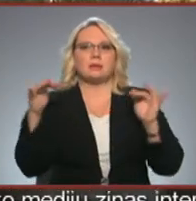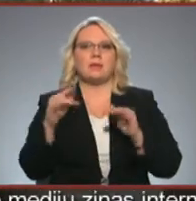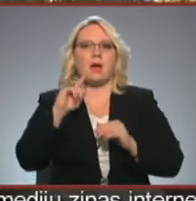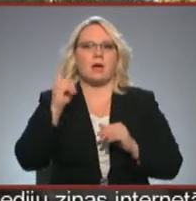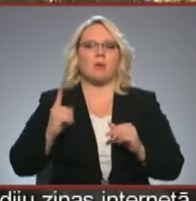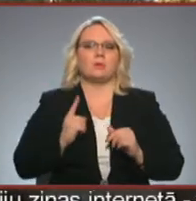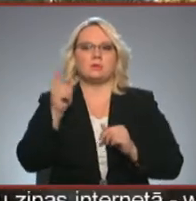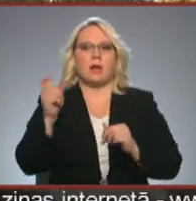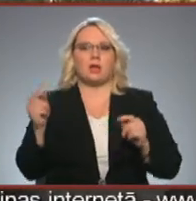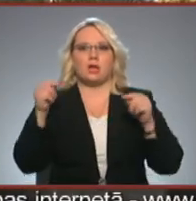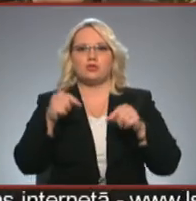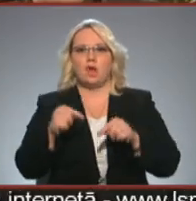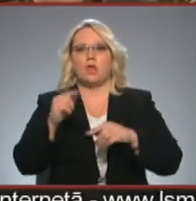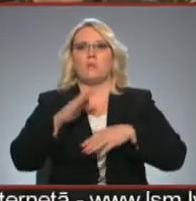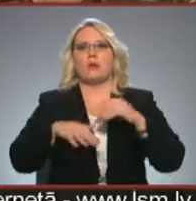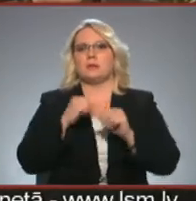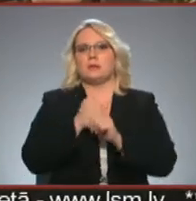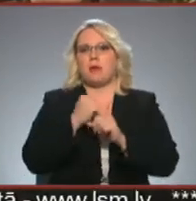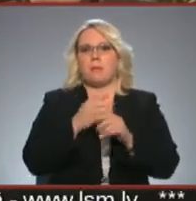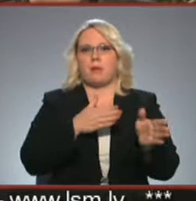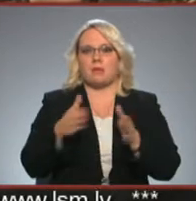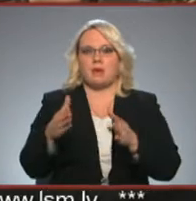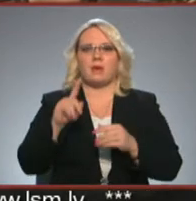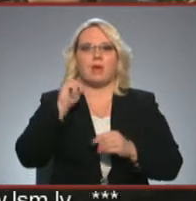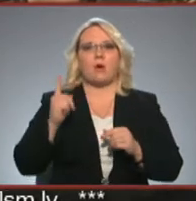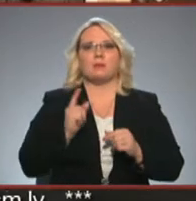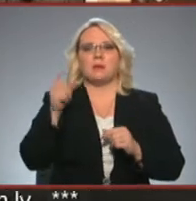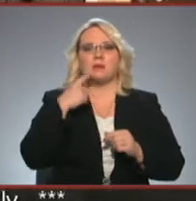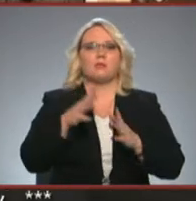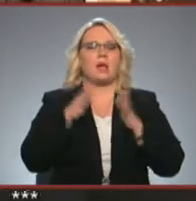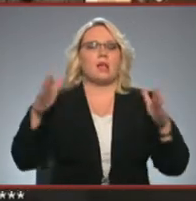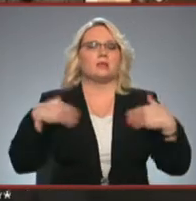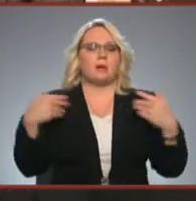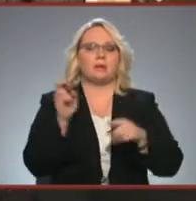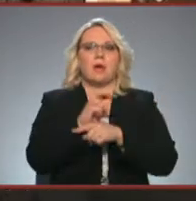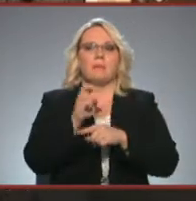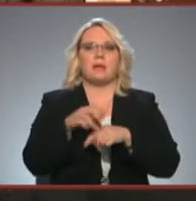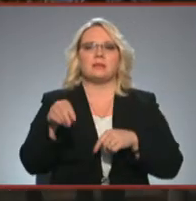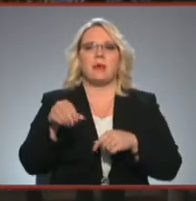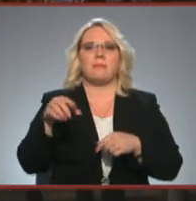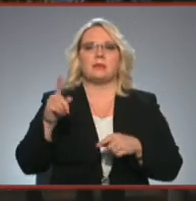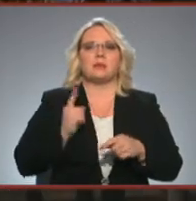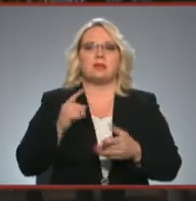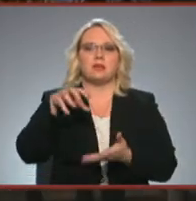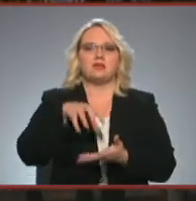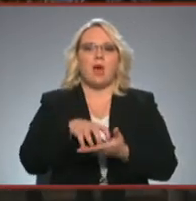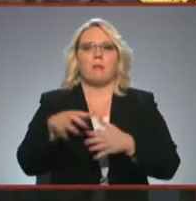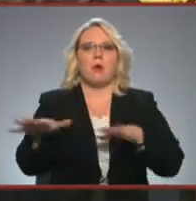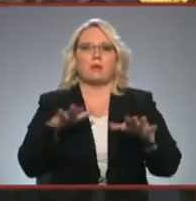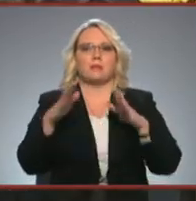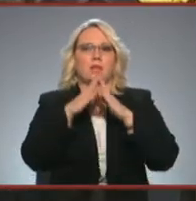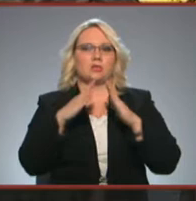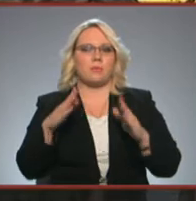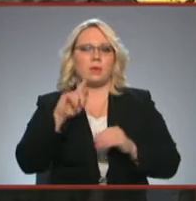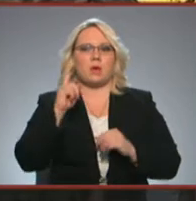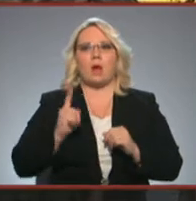un praktikas darbojamies. Savukārt jauncārgu atzīst. Būs lielāks prieks apmeklēt zemesarģa štāba teritorija organizētās nometnes, jo